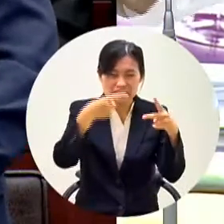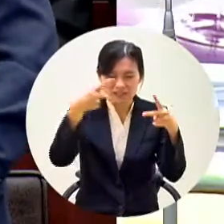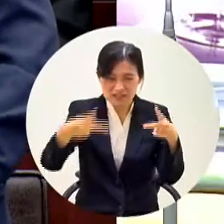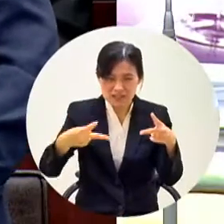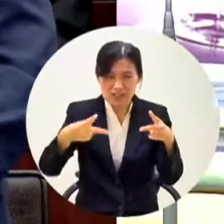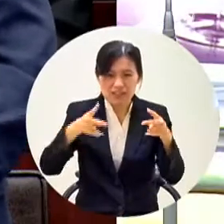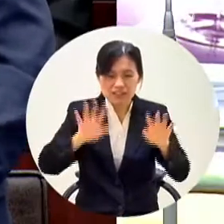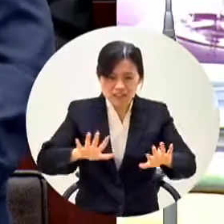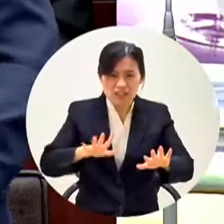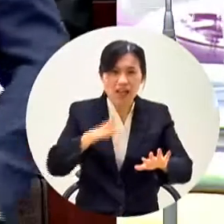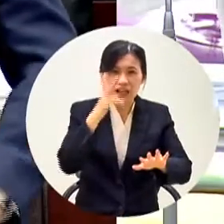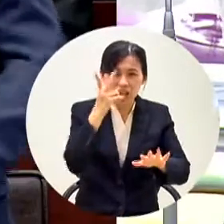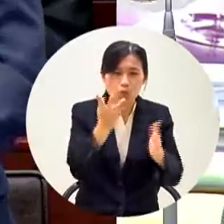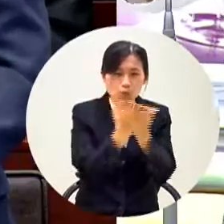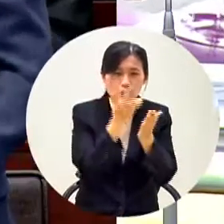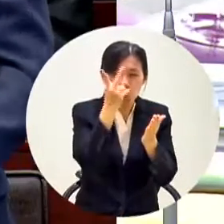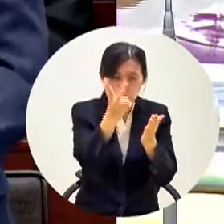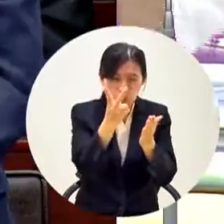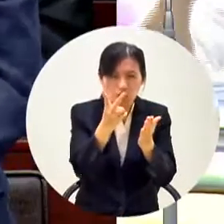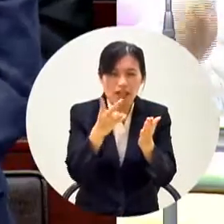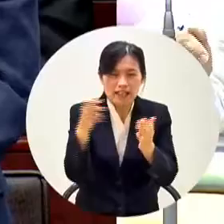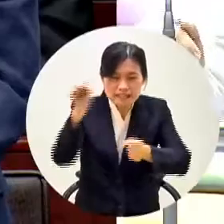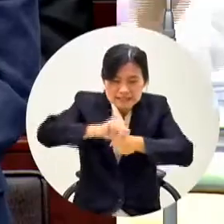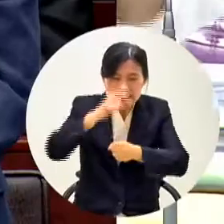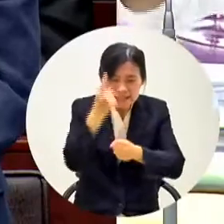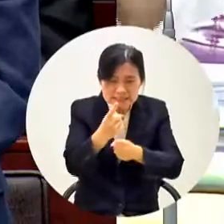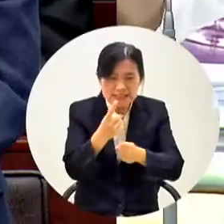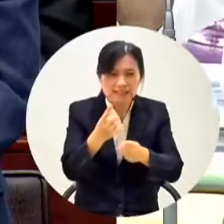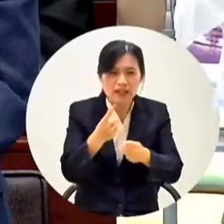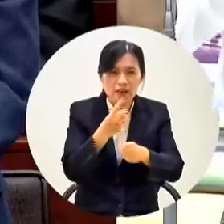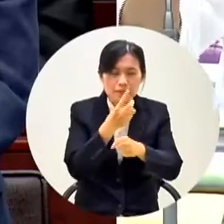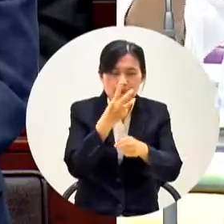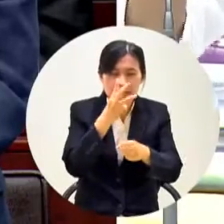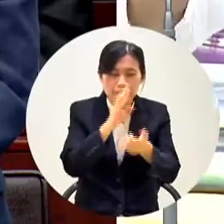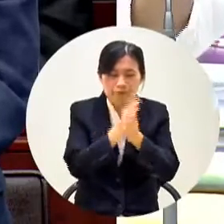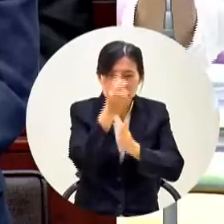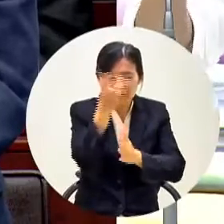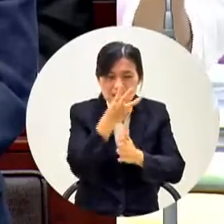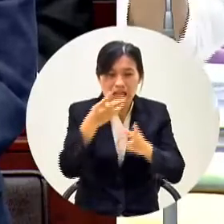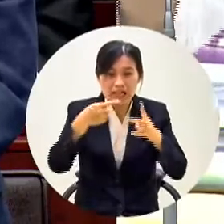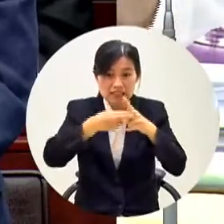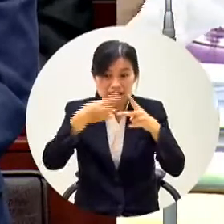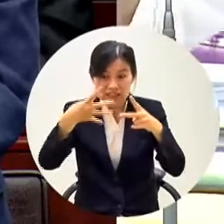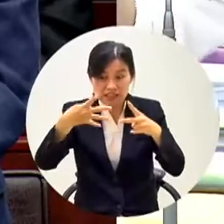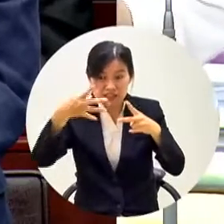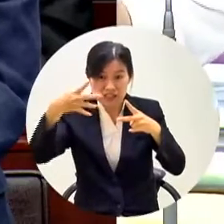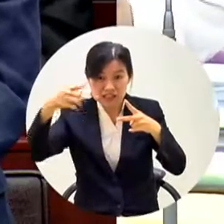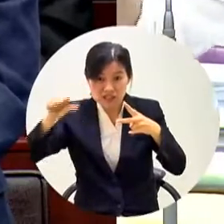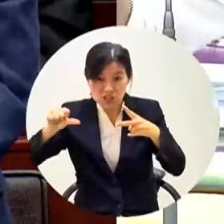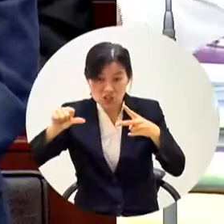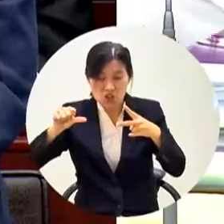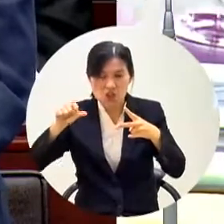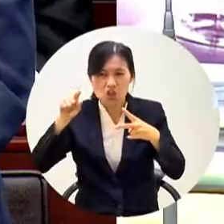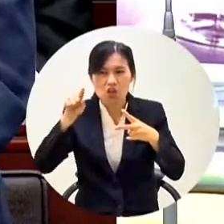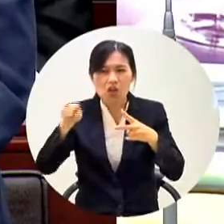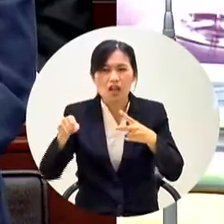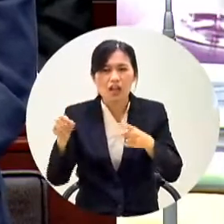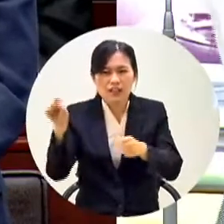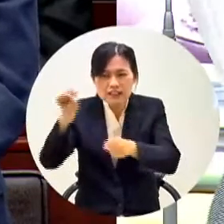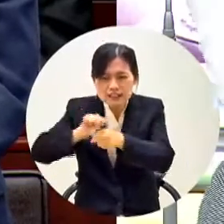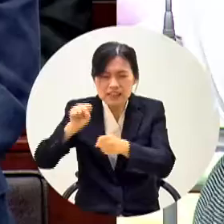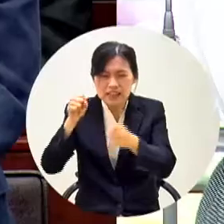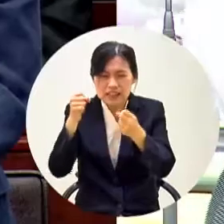是兩堂所以你在外加一堂四年級到五年級如果他是那個兩堂你就是外加一堂這樣的方式